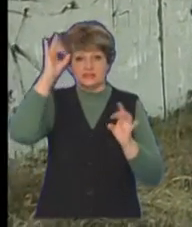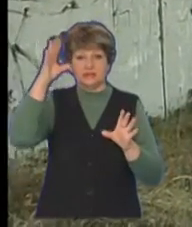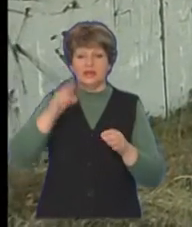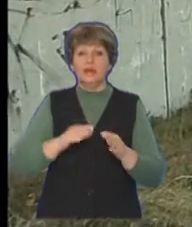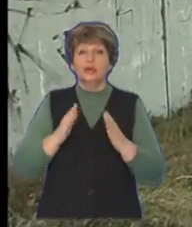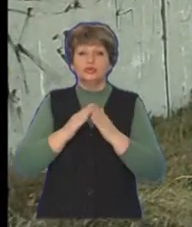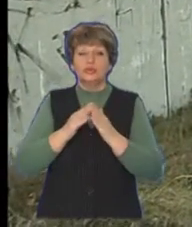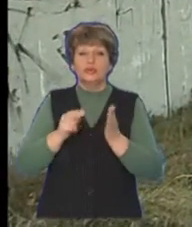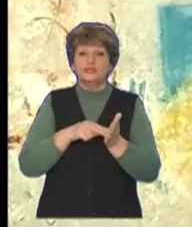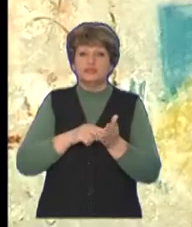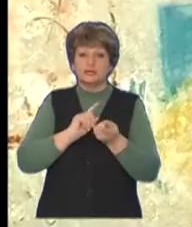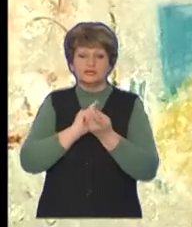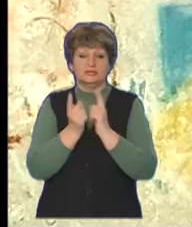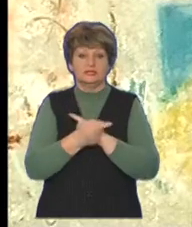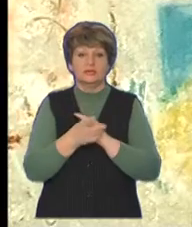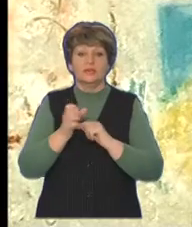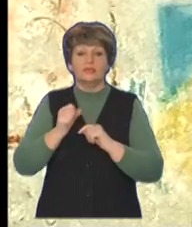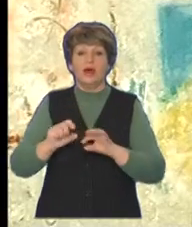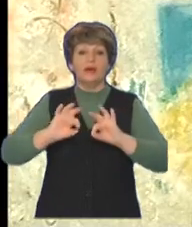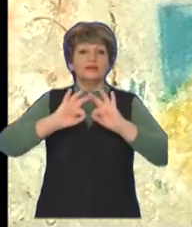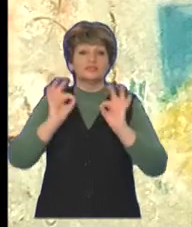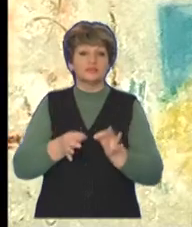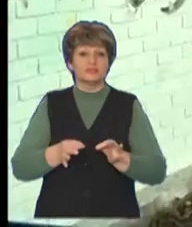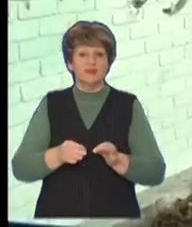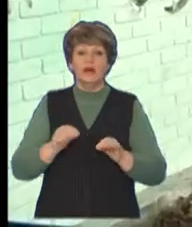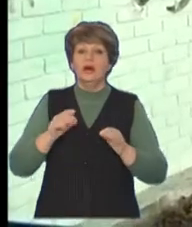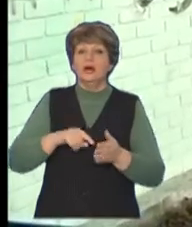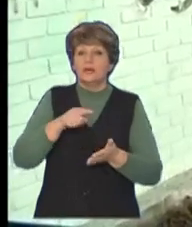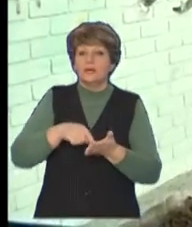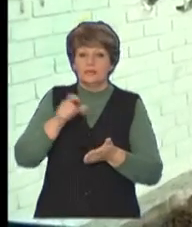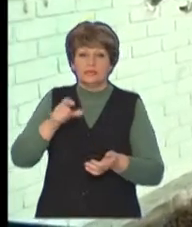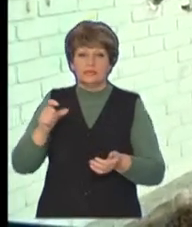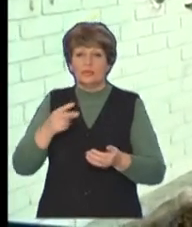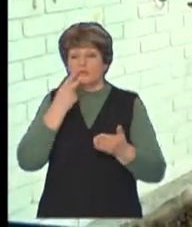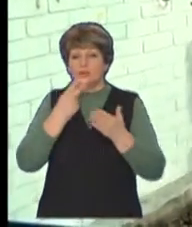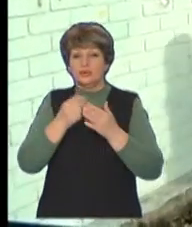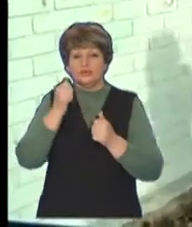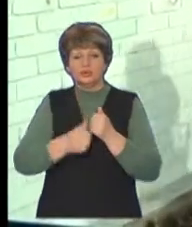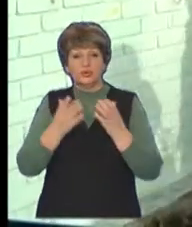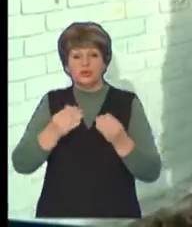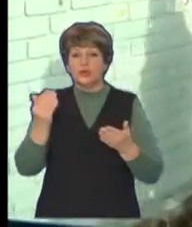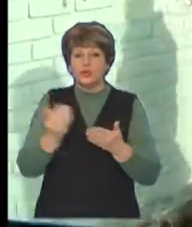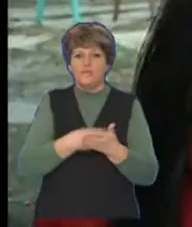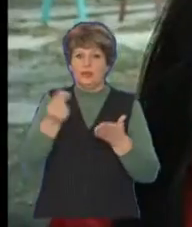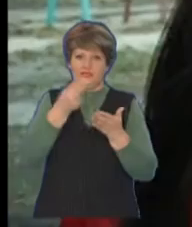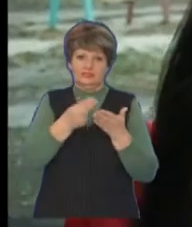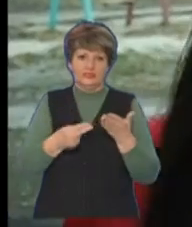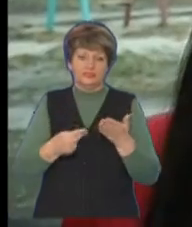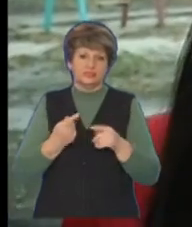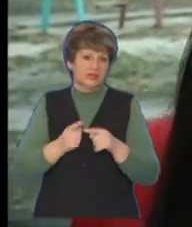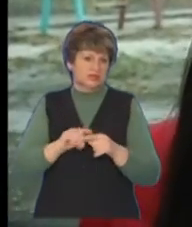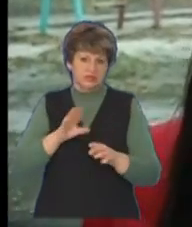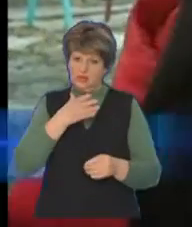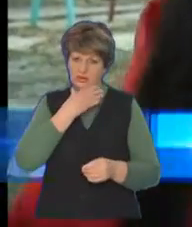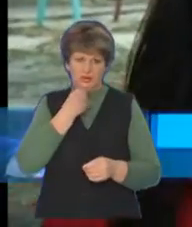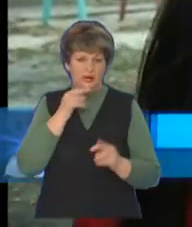Черкасах перетворюються на галерею антимистецтва. Містяни щодня помічають нові художні витвори. Це не гарно, це